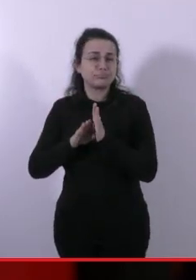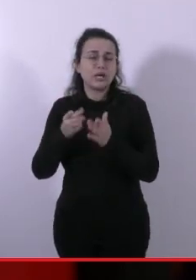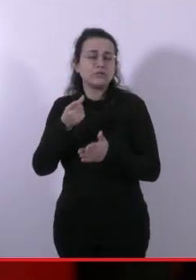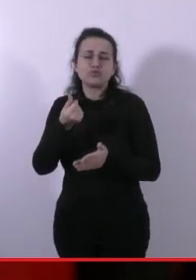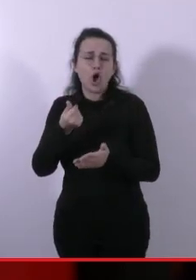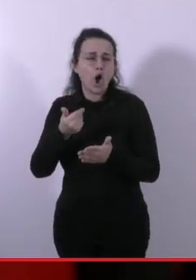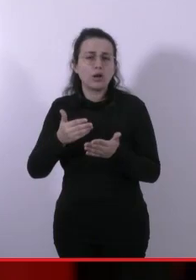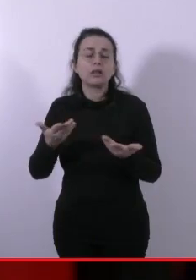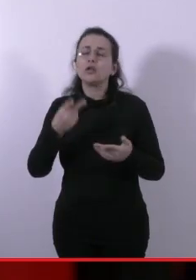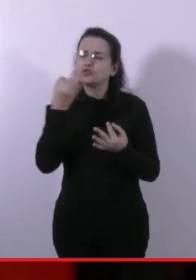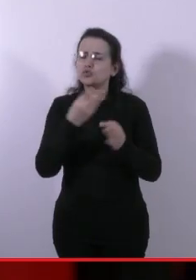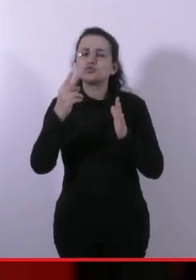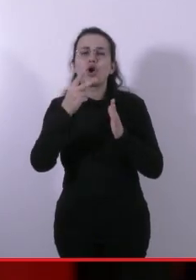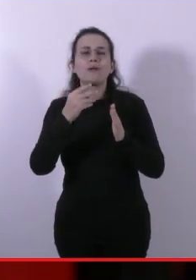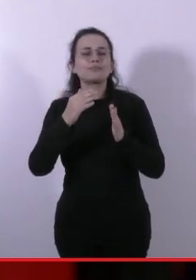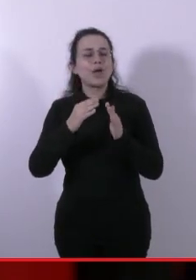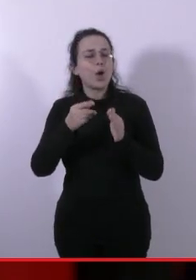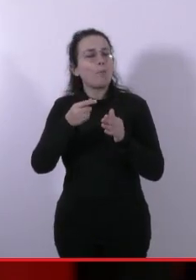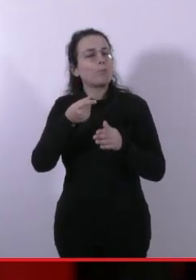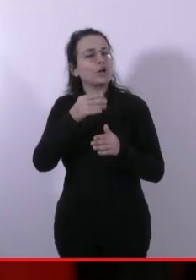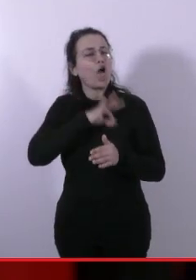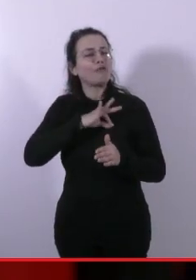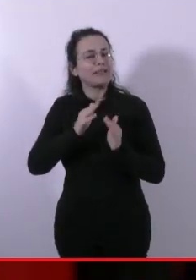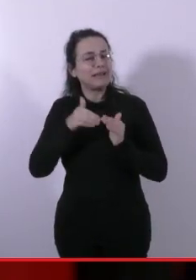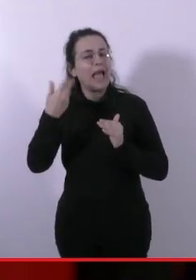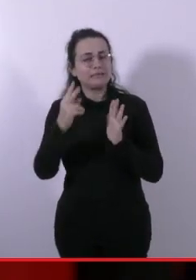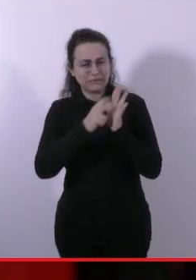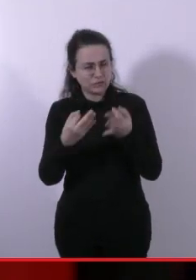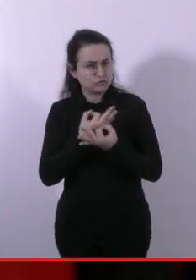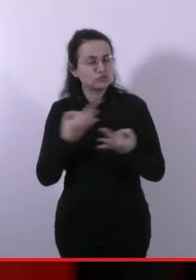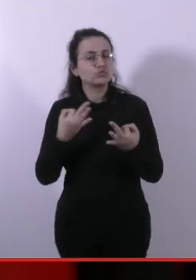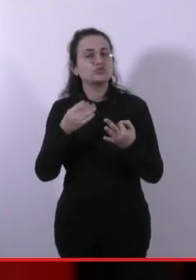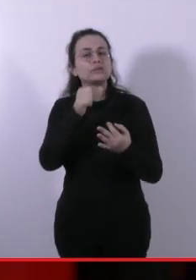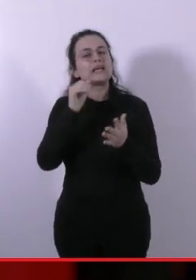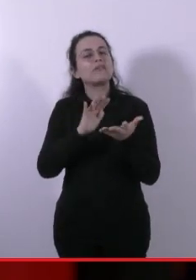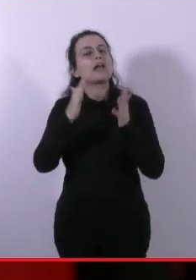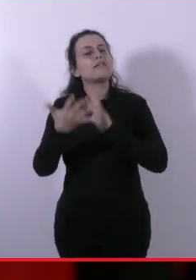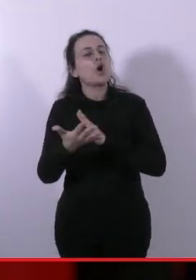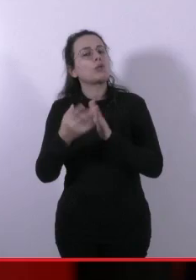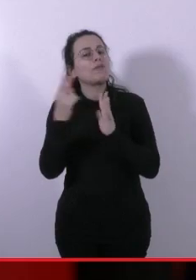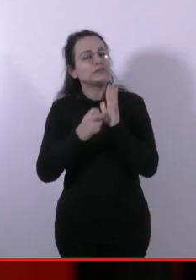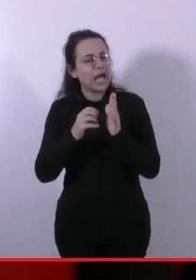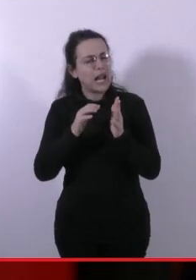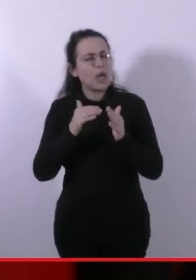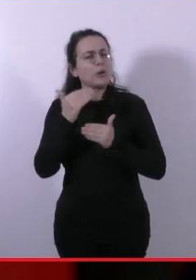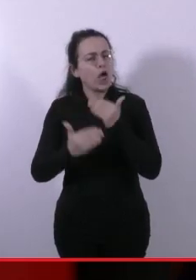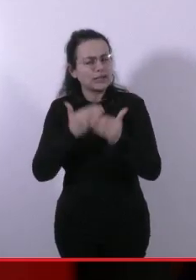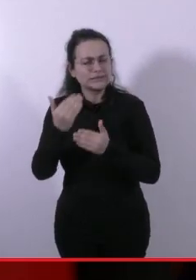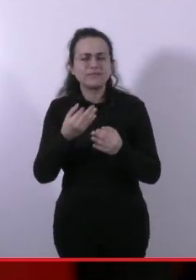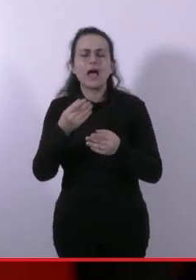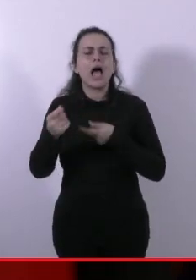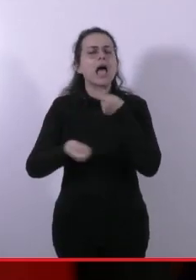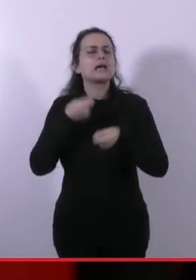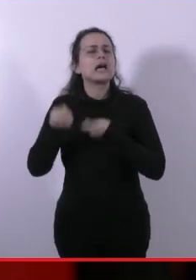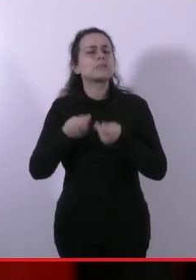bisogna tassare gli extra profitti e bisogna fare una riforma fiscale progressiva, che bisogna tagliare gli spessi militari, perché qui c'è